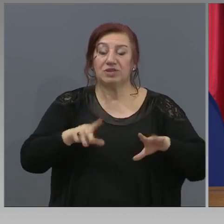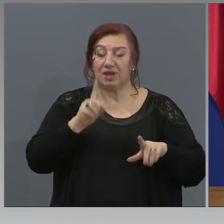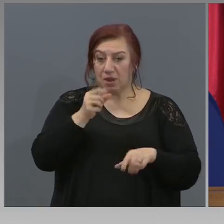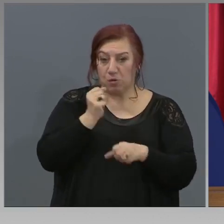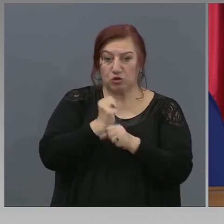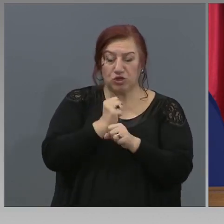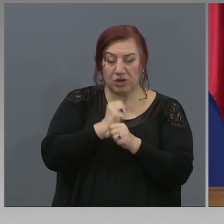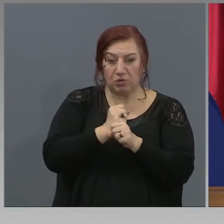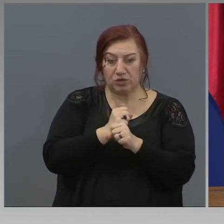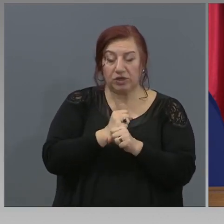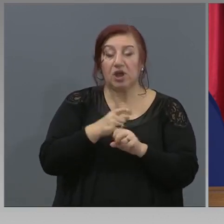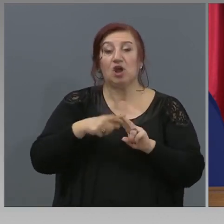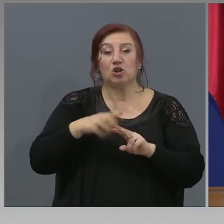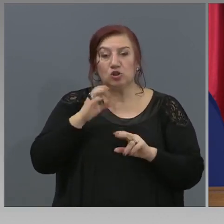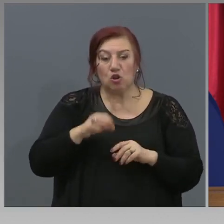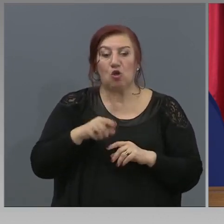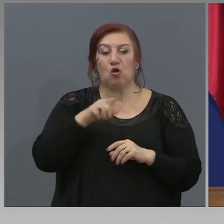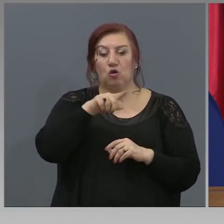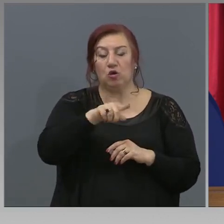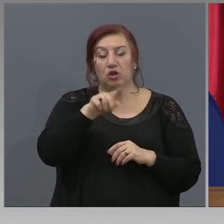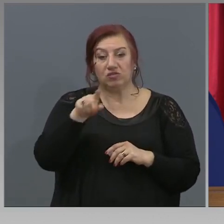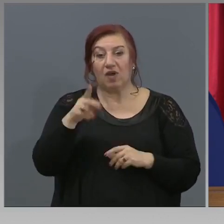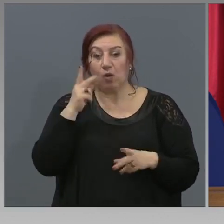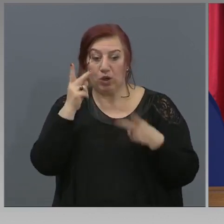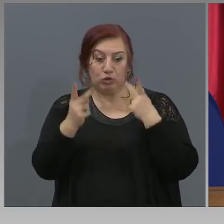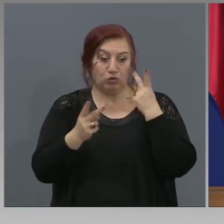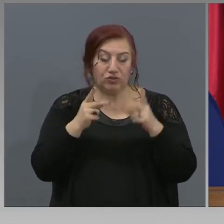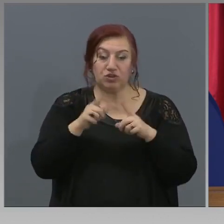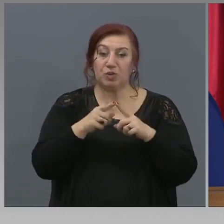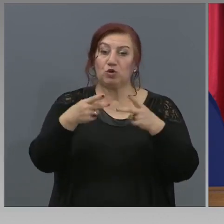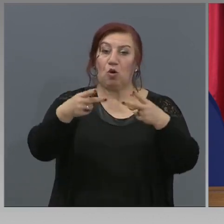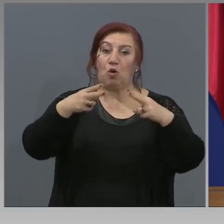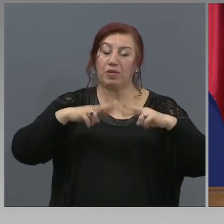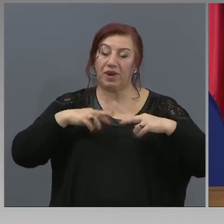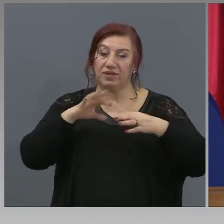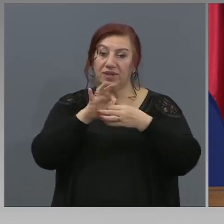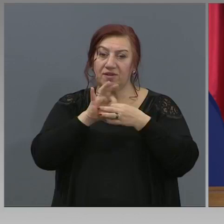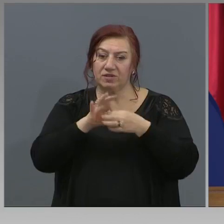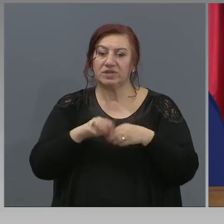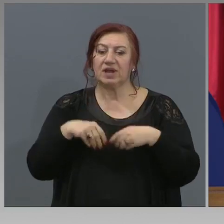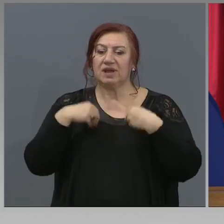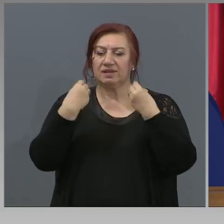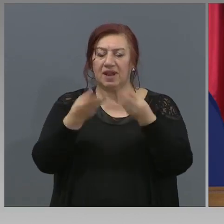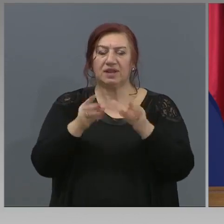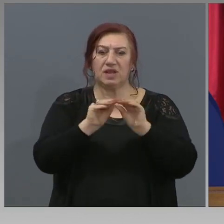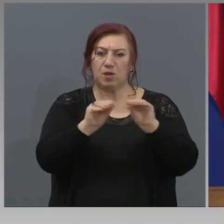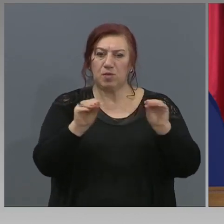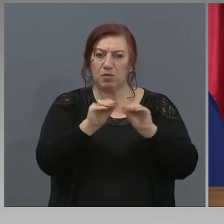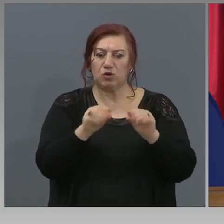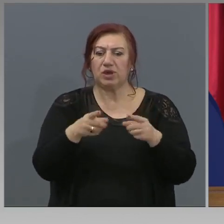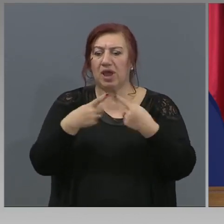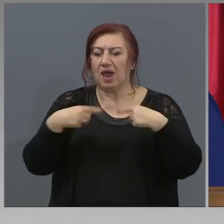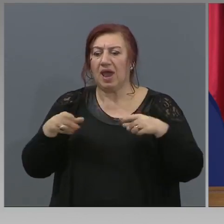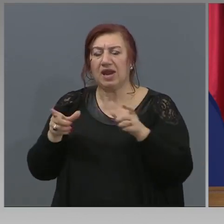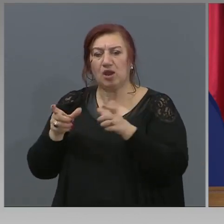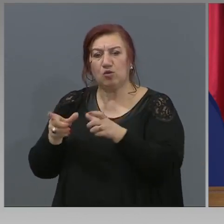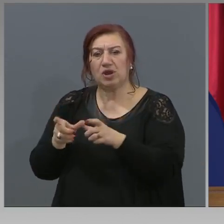Но това, което виждаме като обратна връзка и дадените препоръки, и регионалните управления